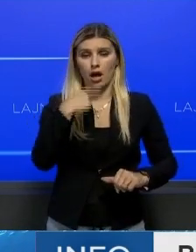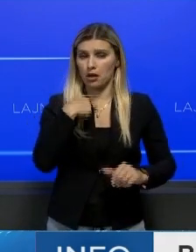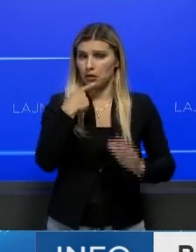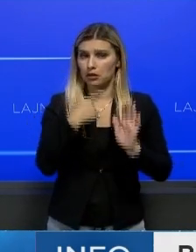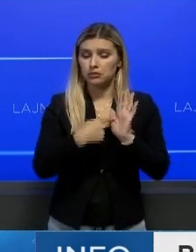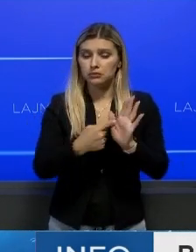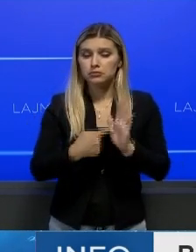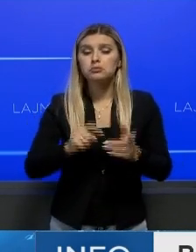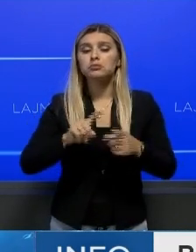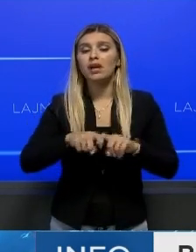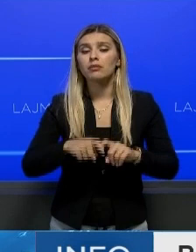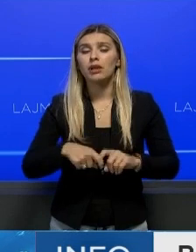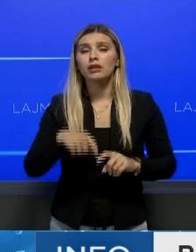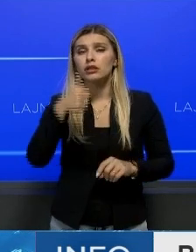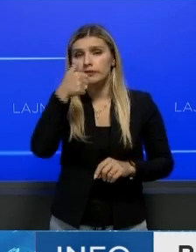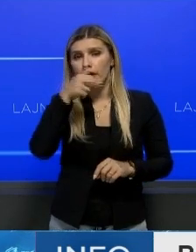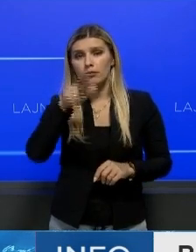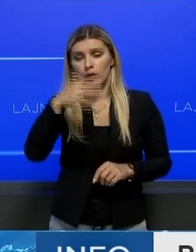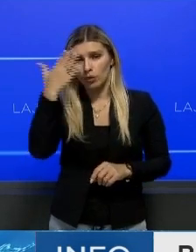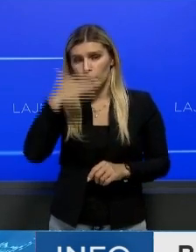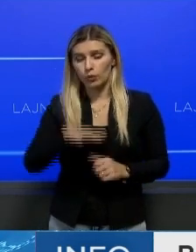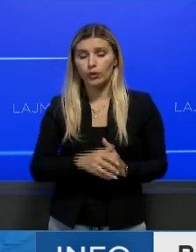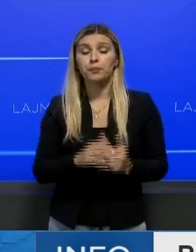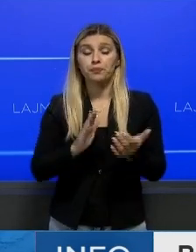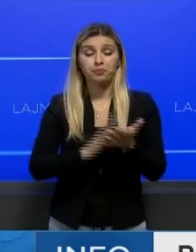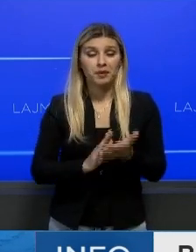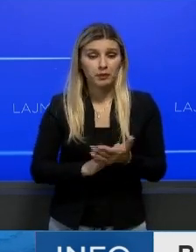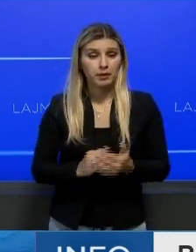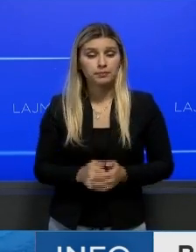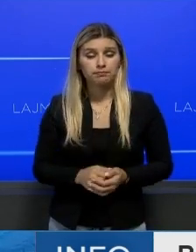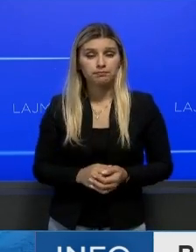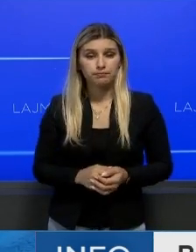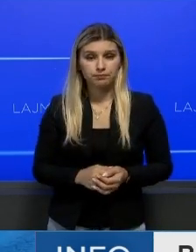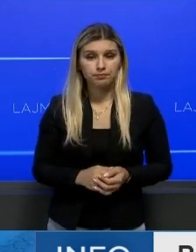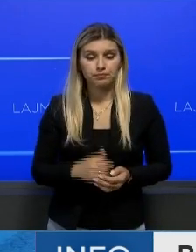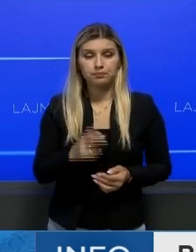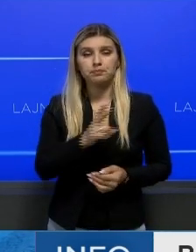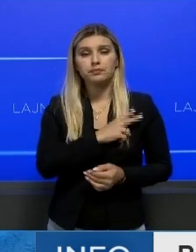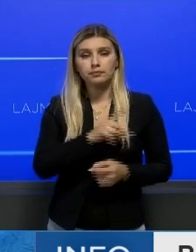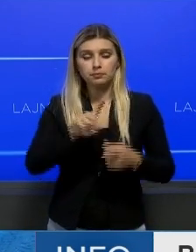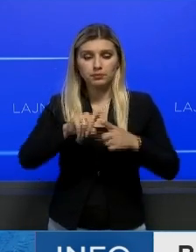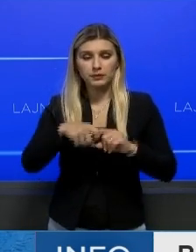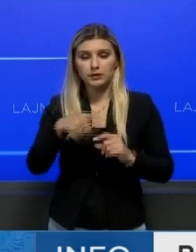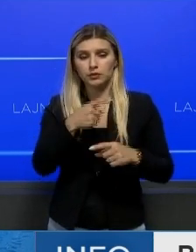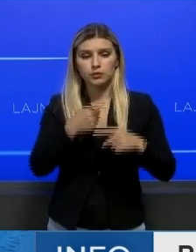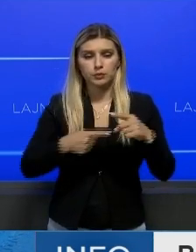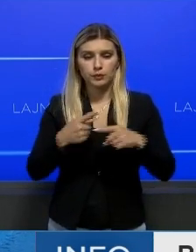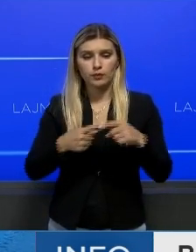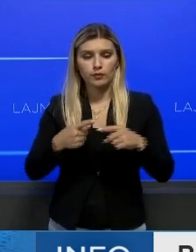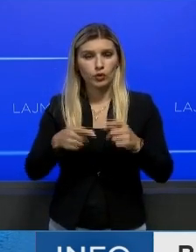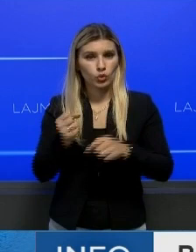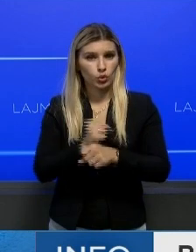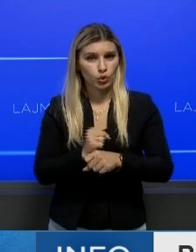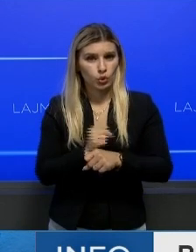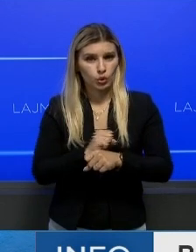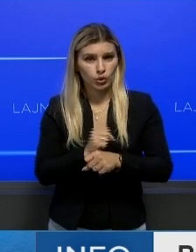se cilat produkte esenciale janë analizuar, pra kemi pas për bazë analizën e qmimeve nga grupi punus, pas